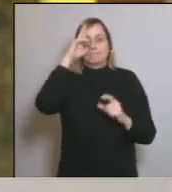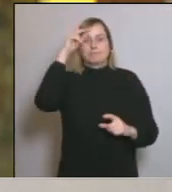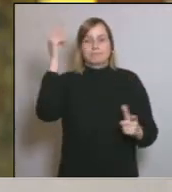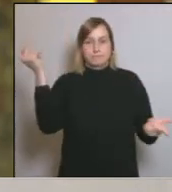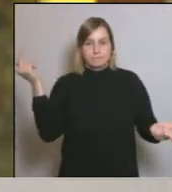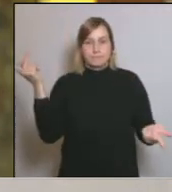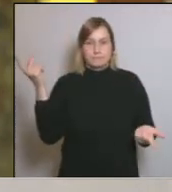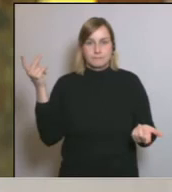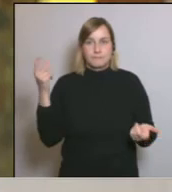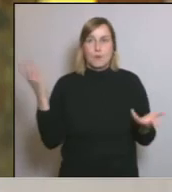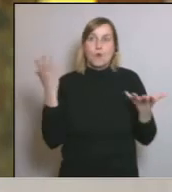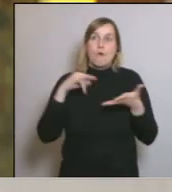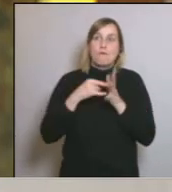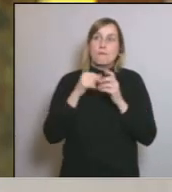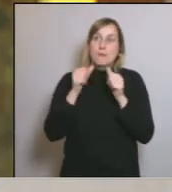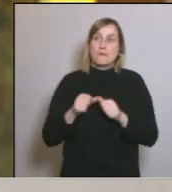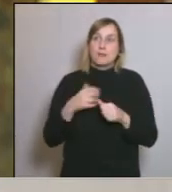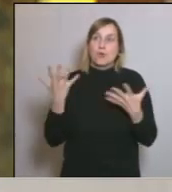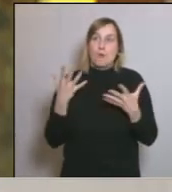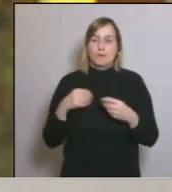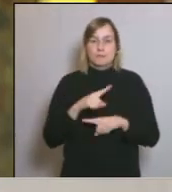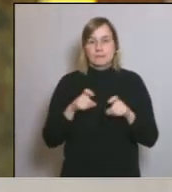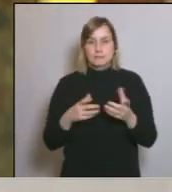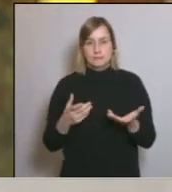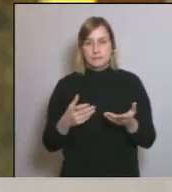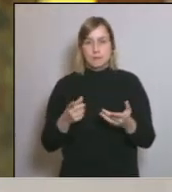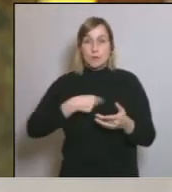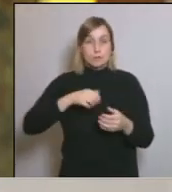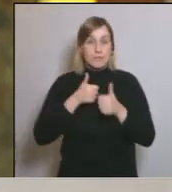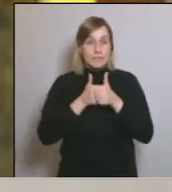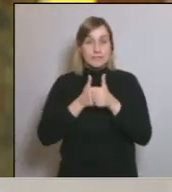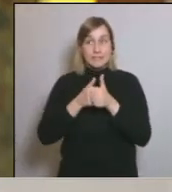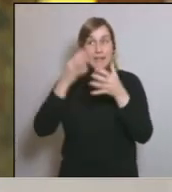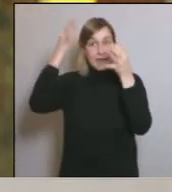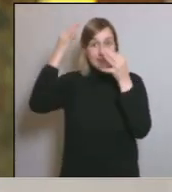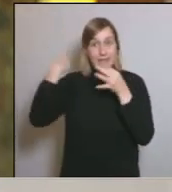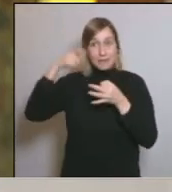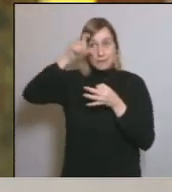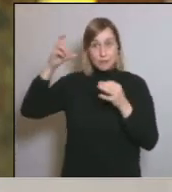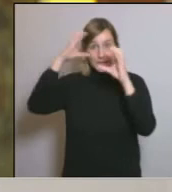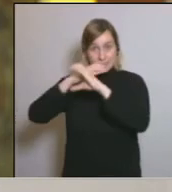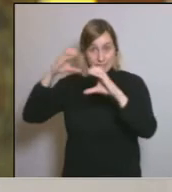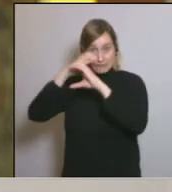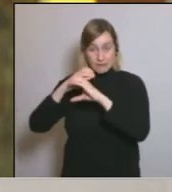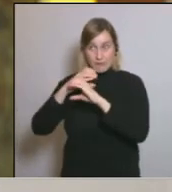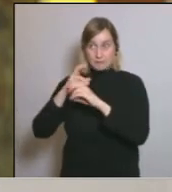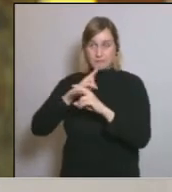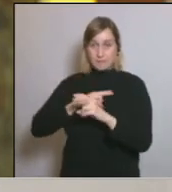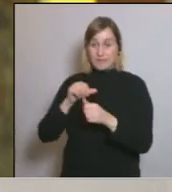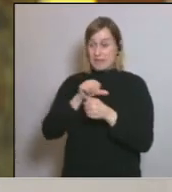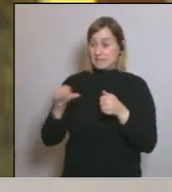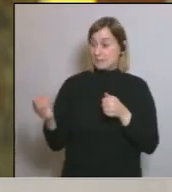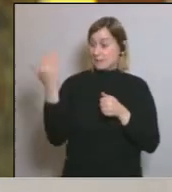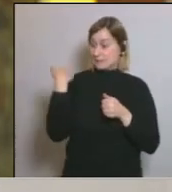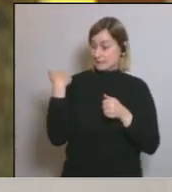Tot això com es podria haver fet? El que sí que li asseguro és que nosaltres hem seguit sempre el criteri dels científics. Fins al dimarts de la setmana passada hi havia tracebilitat a